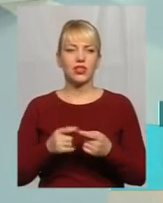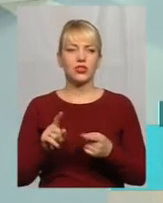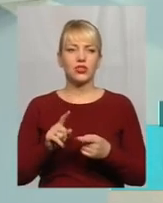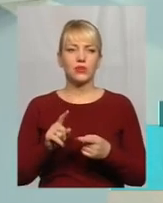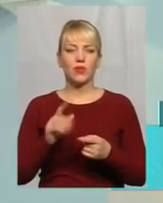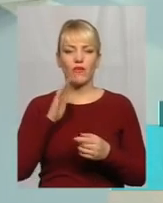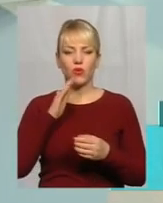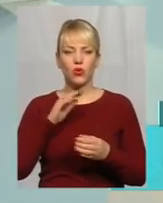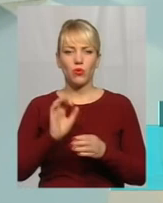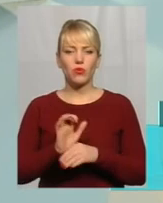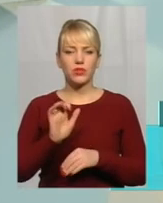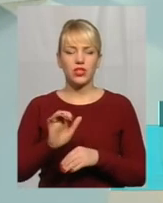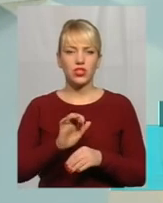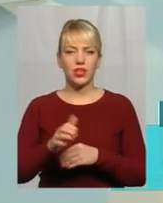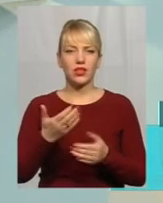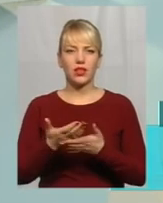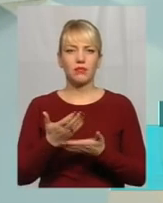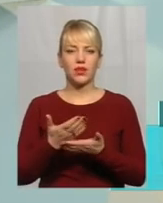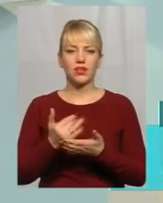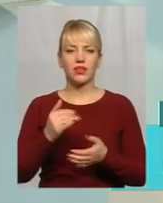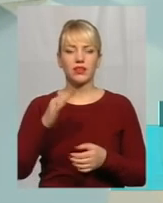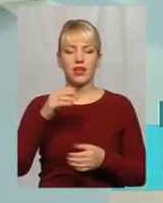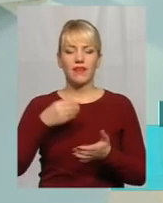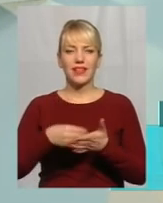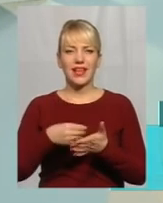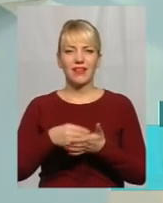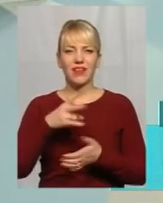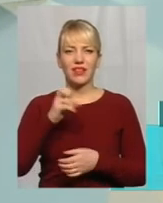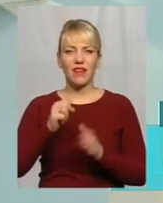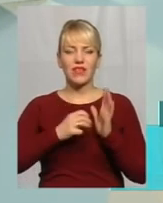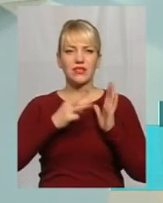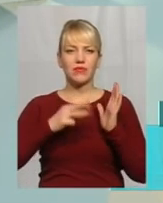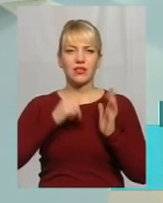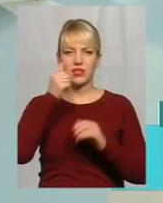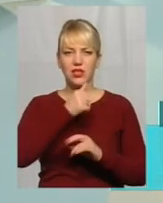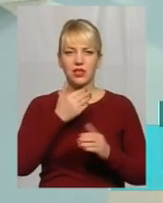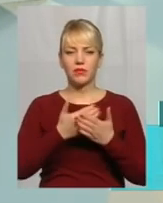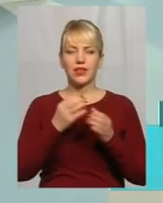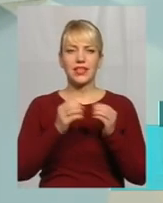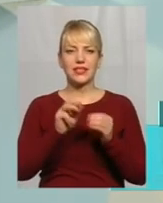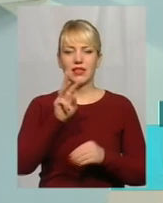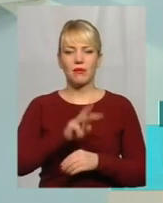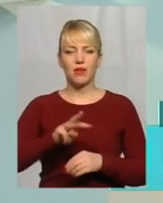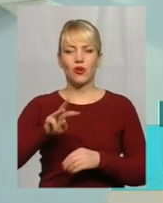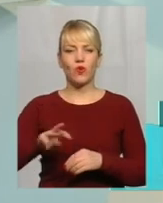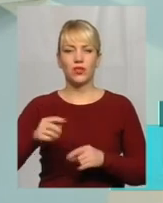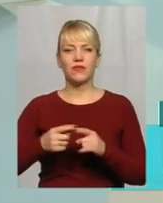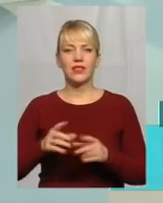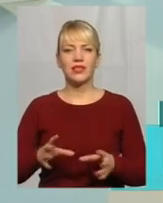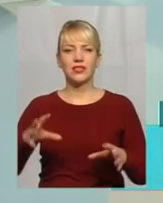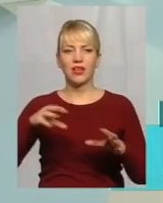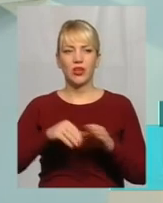водовідведення От, наприклад, в тарифах на 2018 рік біля 10 мільйонів Це складова